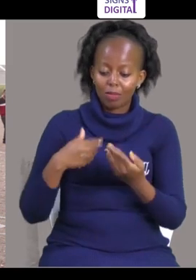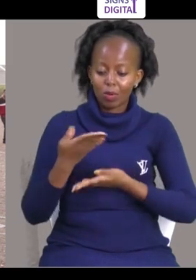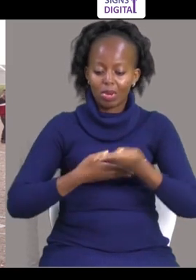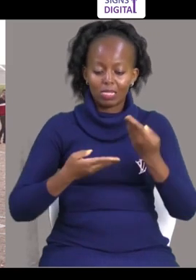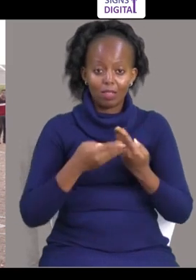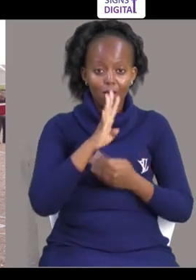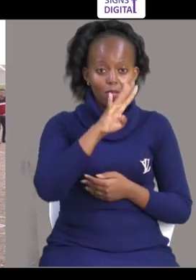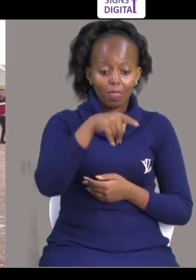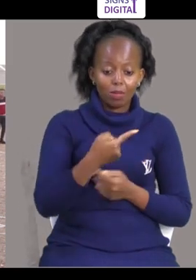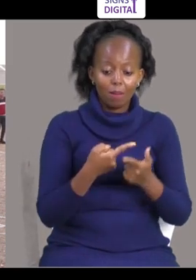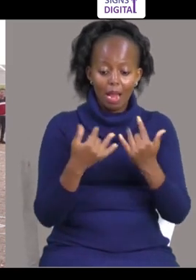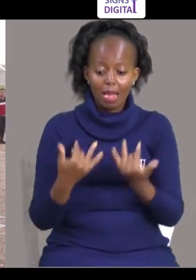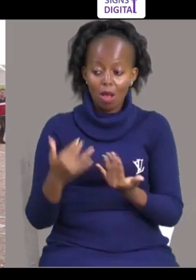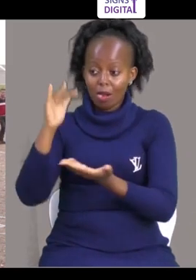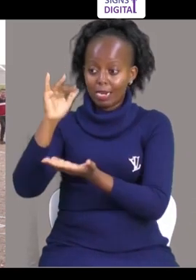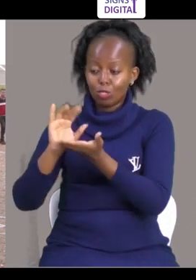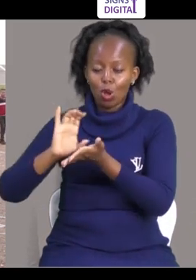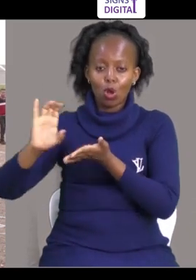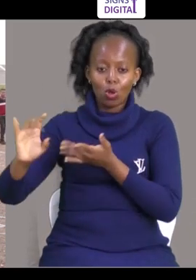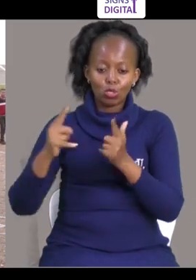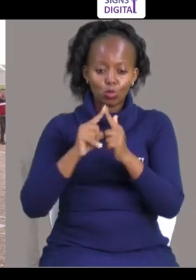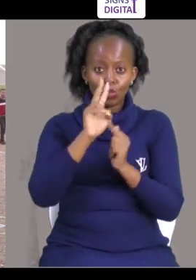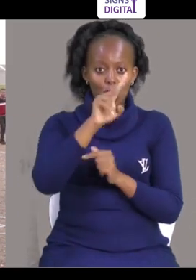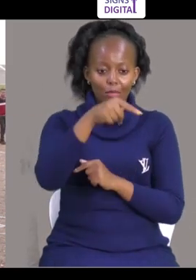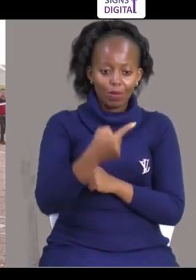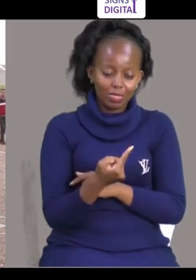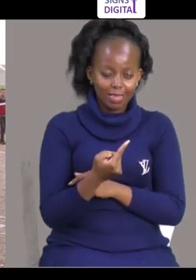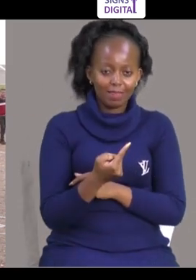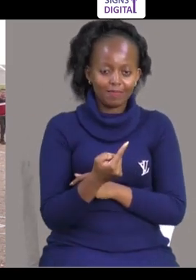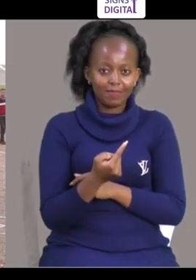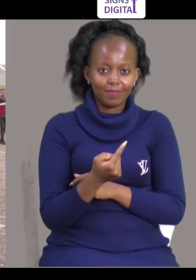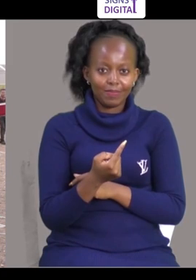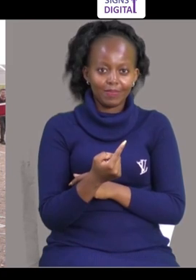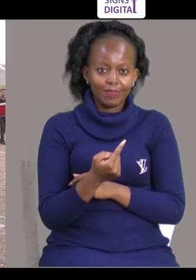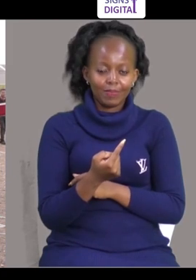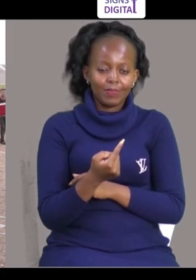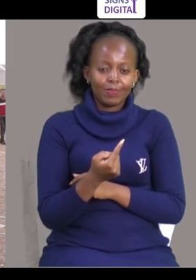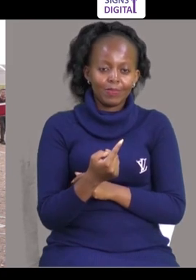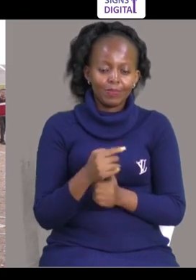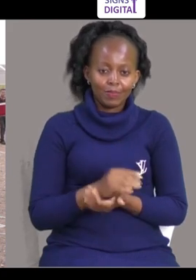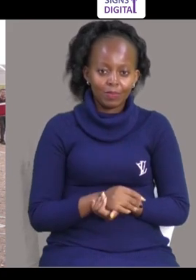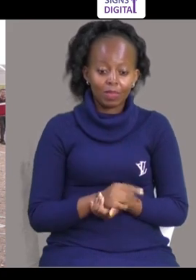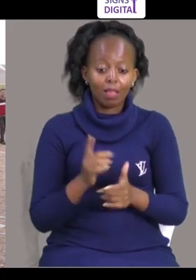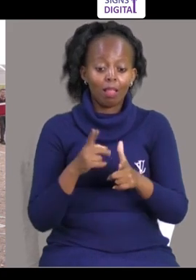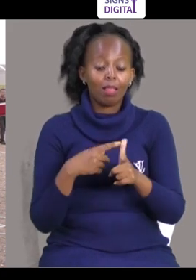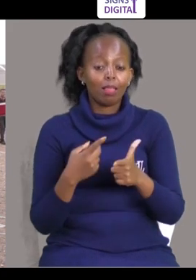Hizi kubundogo ndogo nilikuwa nauza elikuine Lakini sasa Mimepunguza Niheliku mbibi Hizi ndogo kazi ya mikano yangu